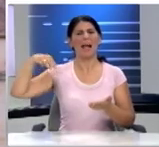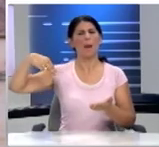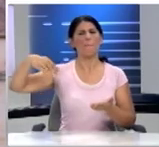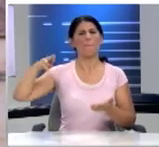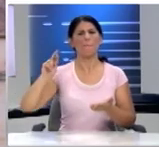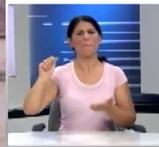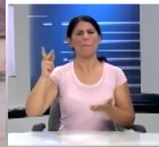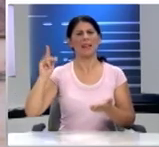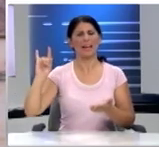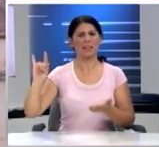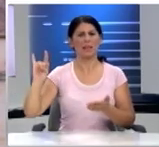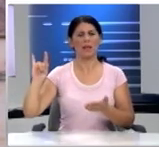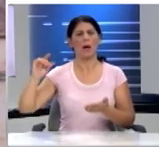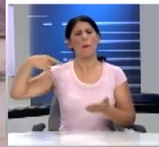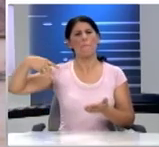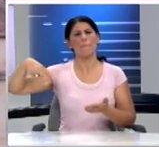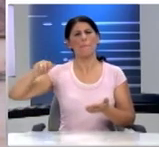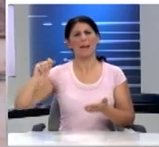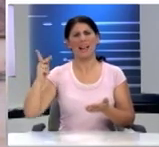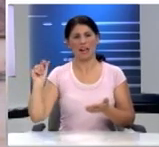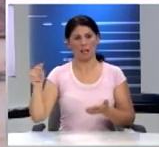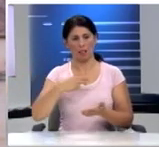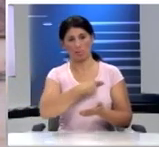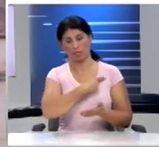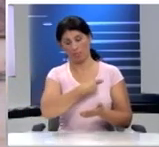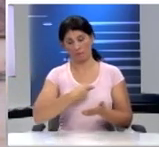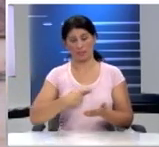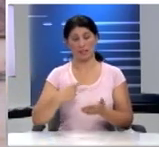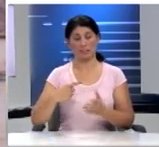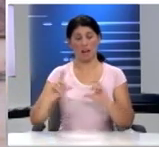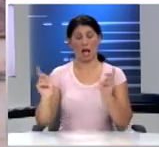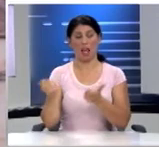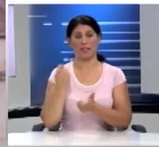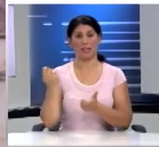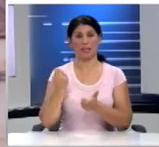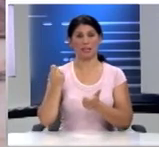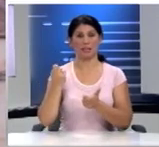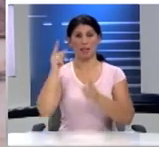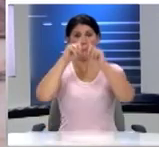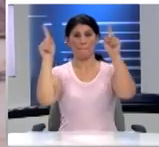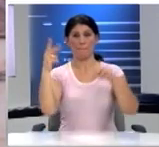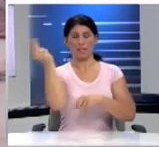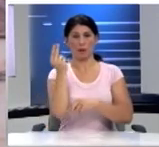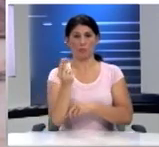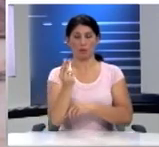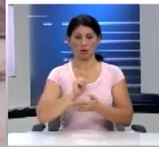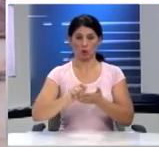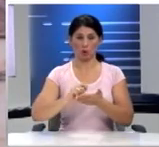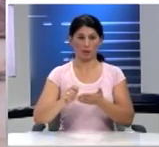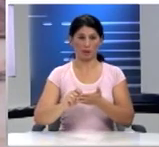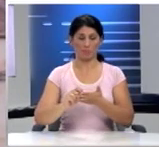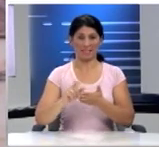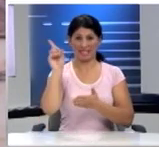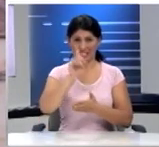Καθηγήτρια της Ιστορίας της Τέχνης Και Διευθύντρια της Εθνικής Πινακοθήκης Το έγραψε στο βήμα Κυριακή 17